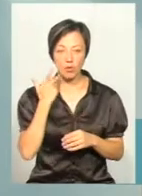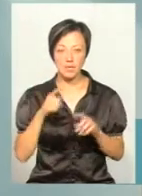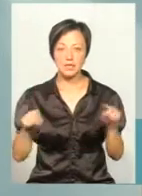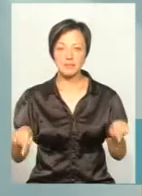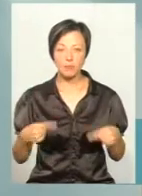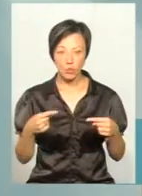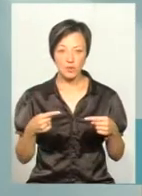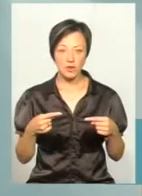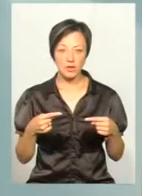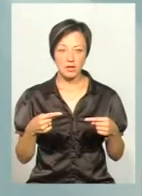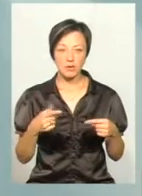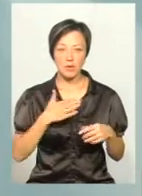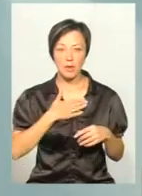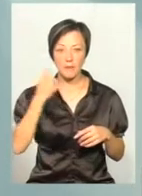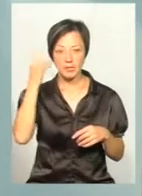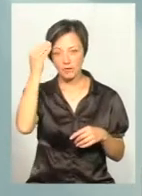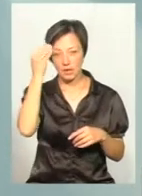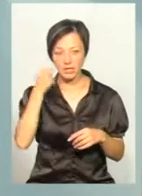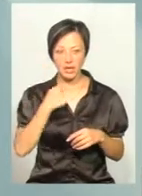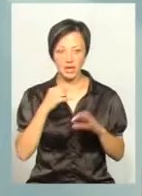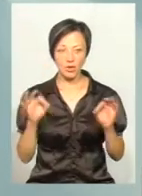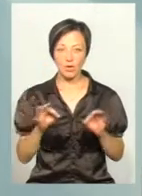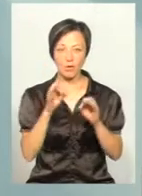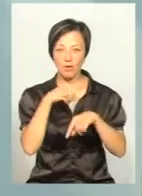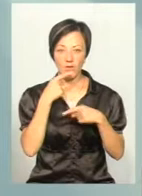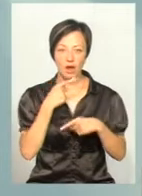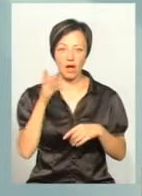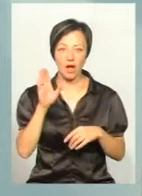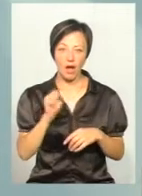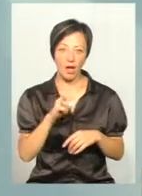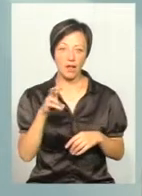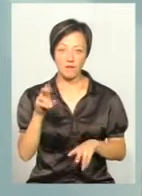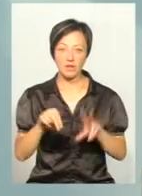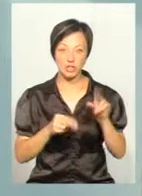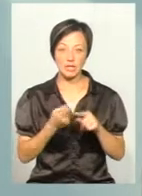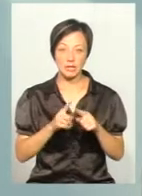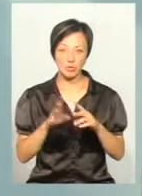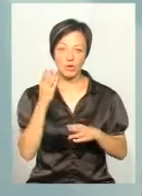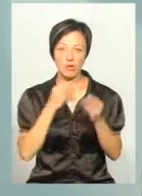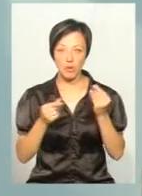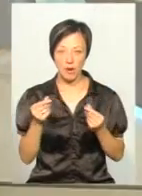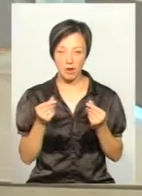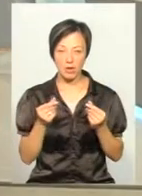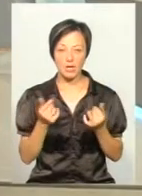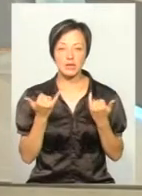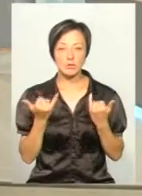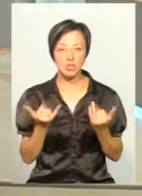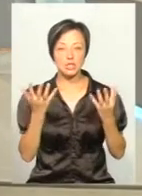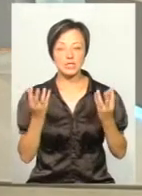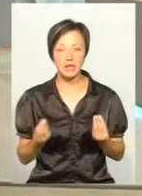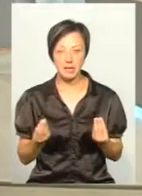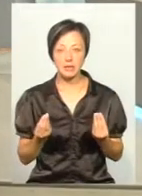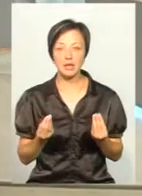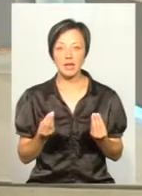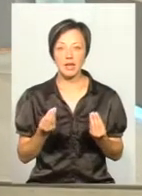створювали, моє перше враження, я його нікому не говорила, але я вважала, що це буде формально. На сьогоднішній день